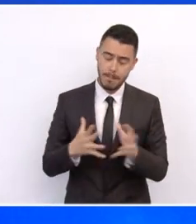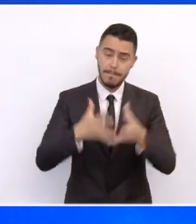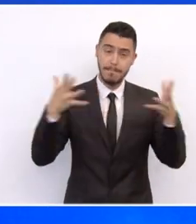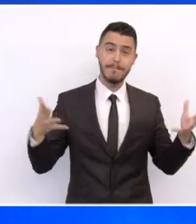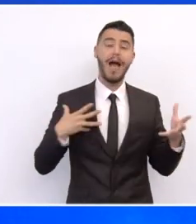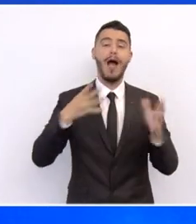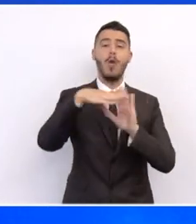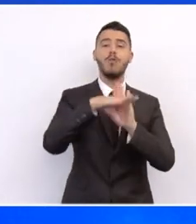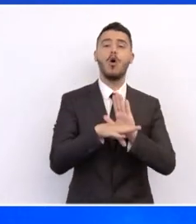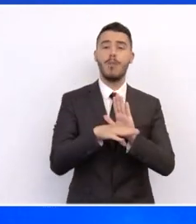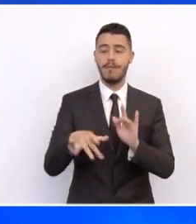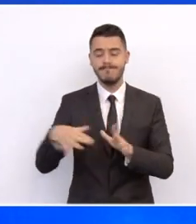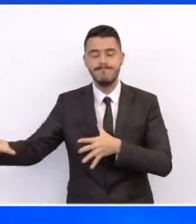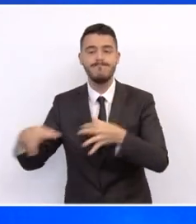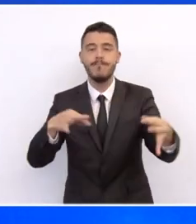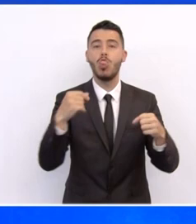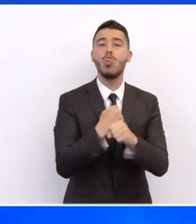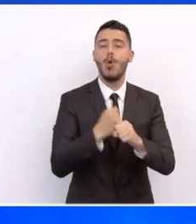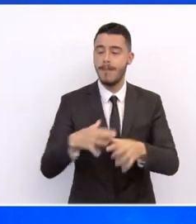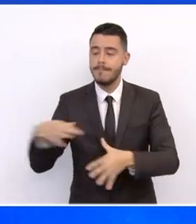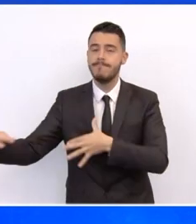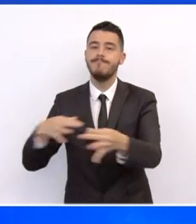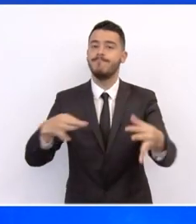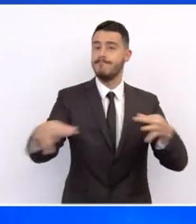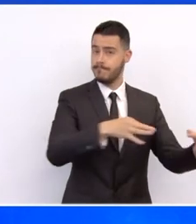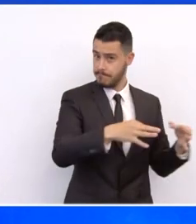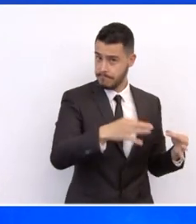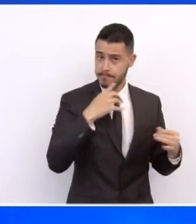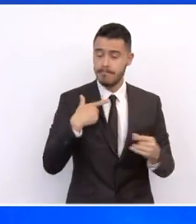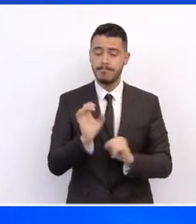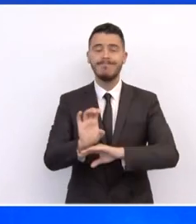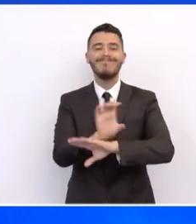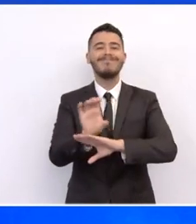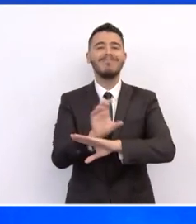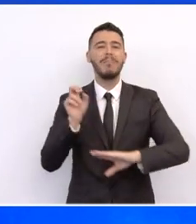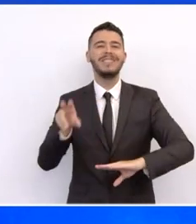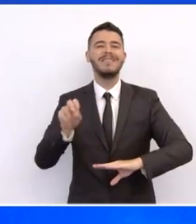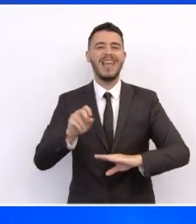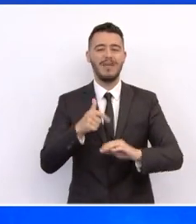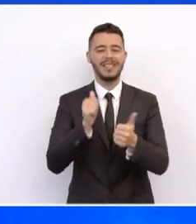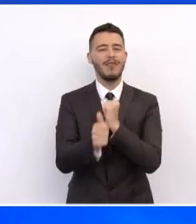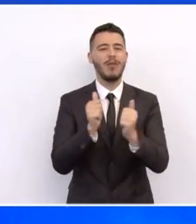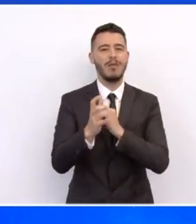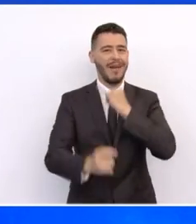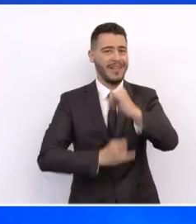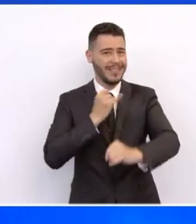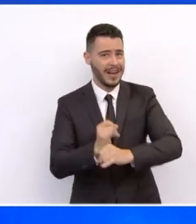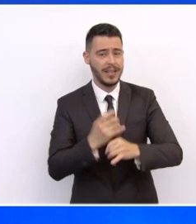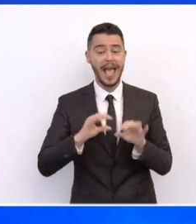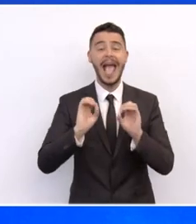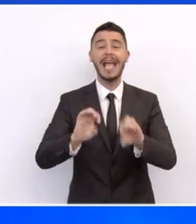αύξηση της απασχόλησης, με ιδιαίτερη έμφαση την ανάπτυξη των ψηφιακών δεξιοτήτων, ψηφιακό μετασχηματισμό της